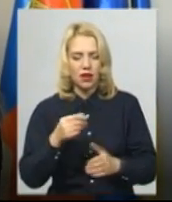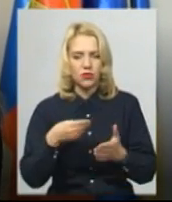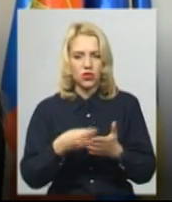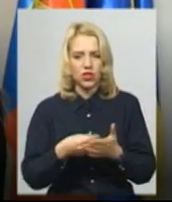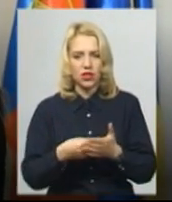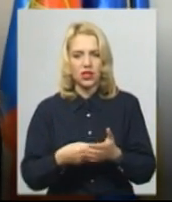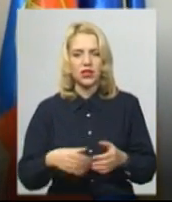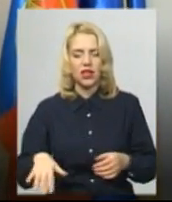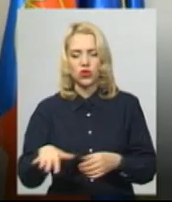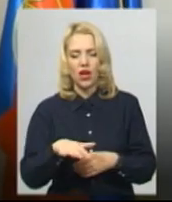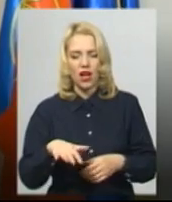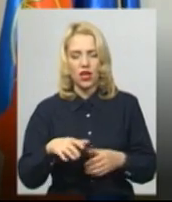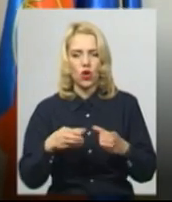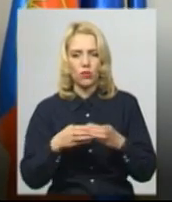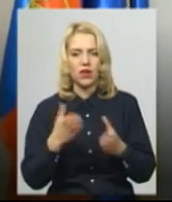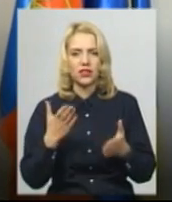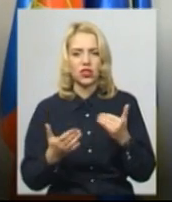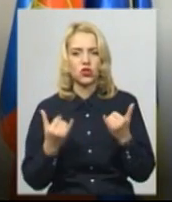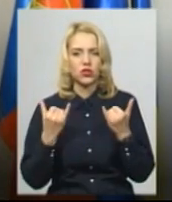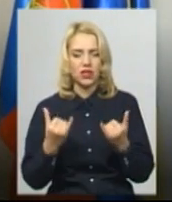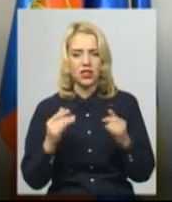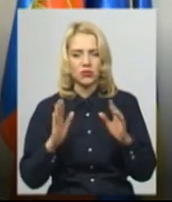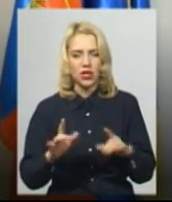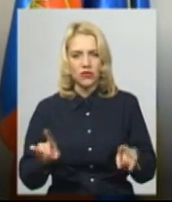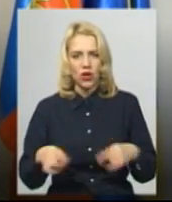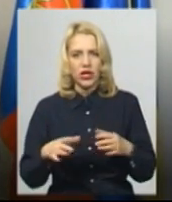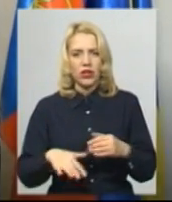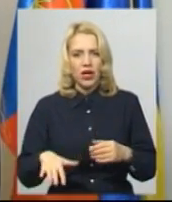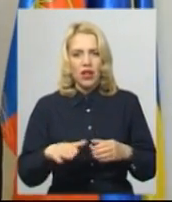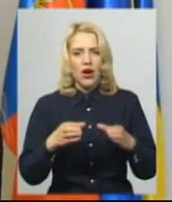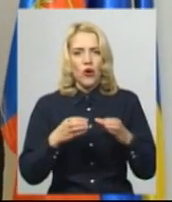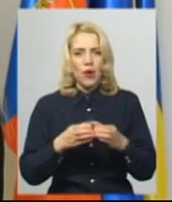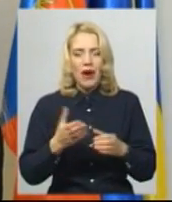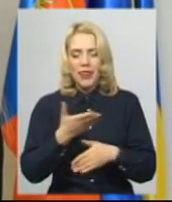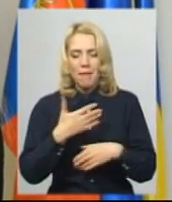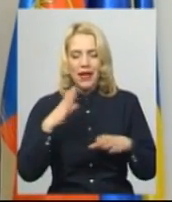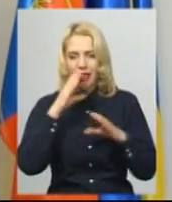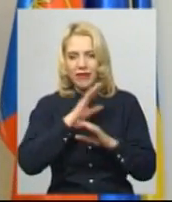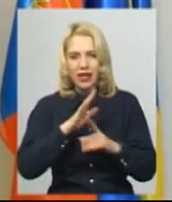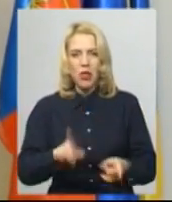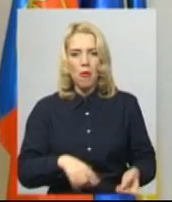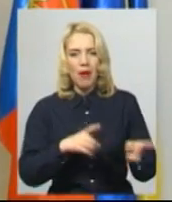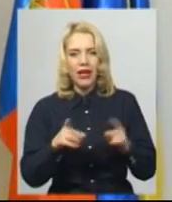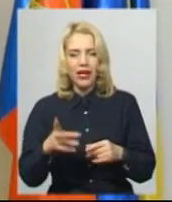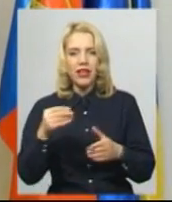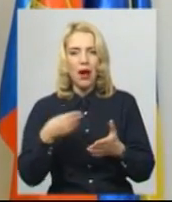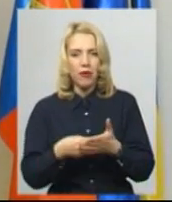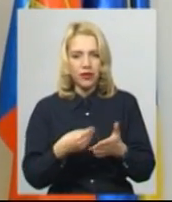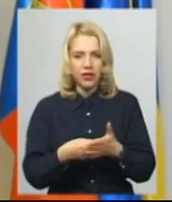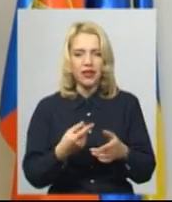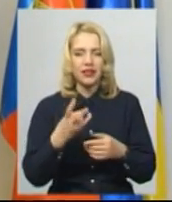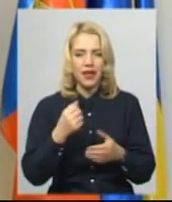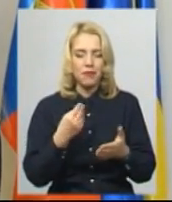територіальних громад. Тобто, якщо навіть зараз створиться об'єднана територіальна громада, вони не встигнуть перейти на бюджет, прямі м